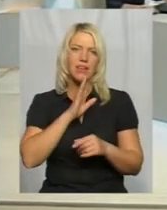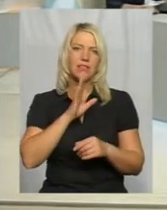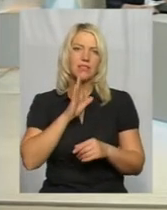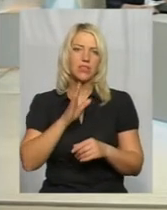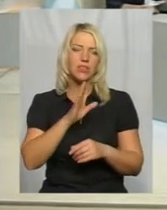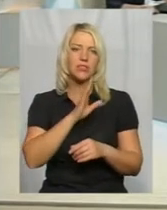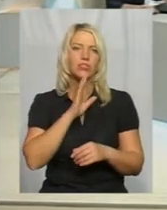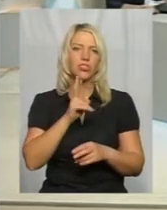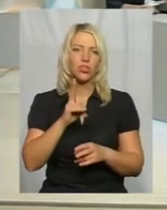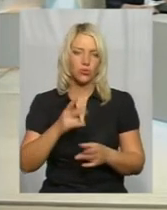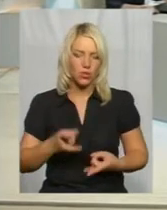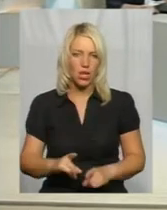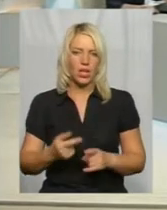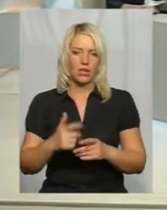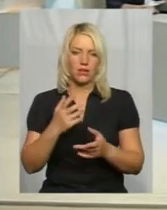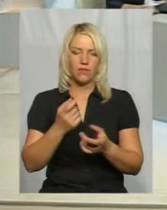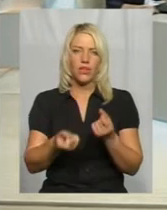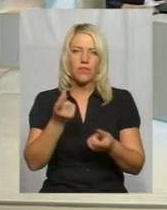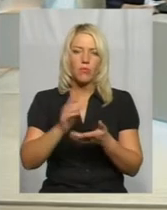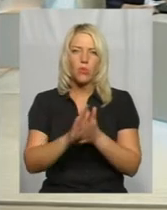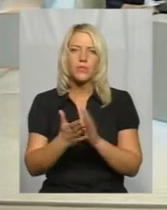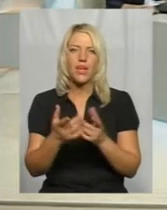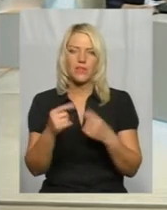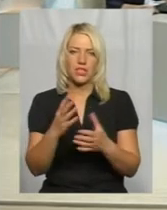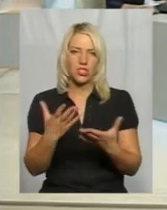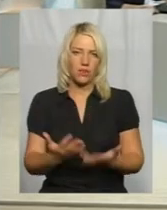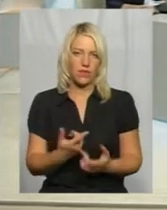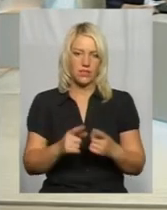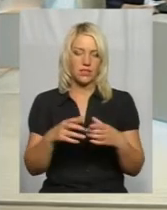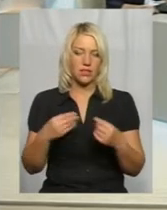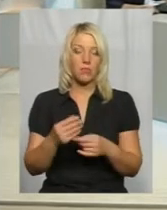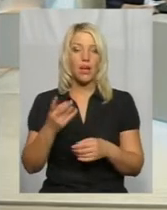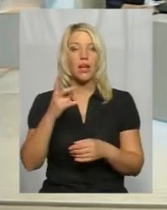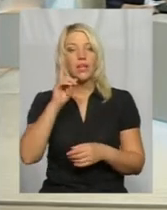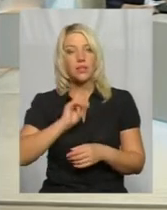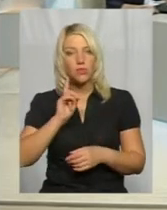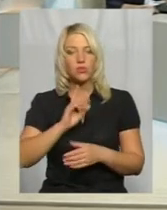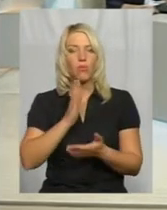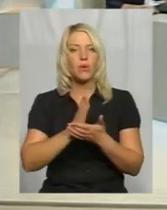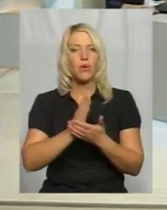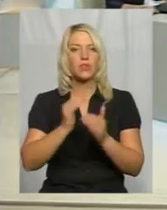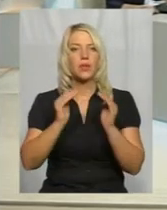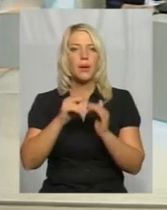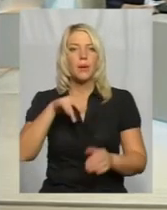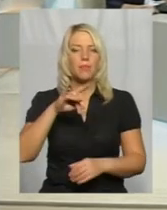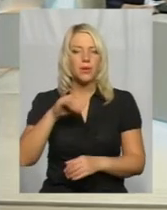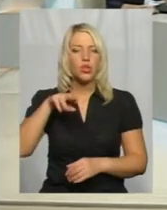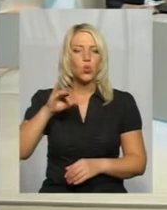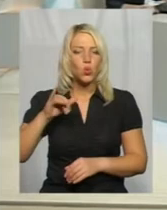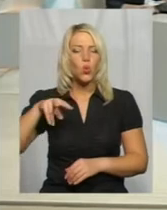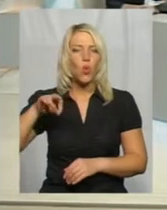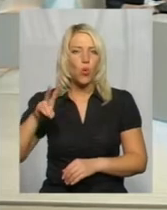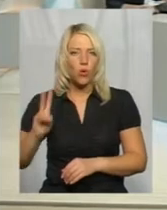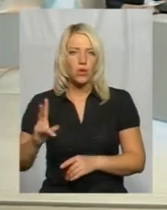обставини, в яких живе дана сім'я. Підекуди тимчасово вони перебувають в притулку, який існує в нашій